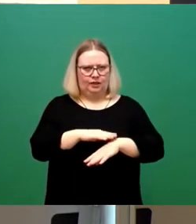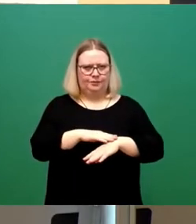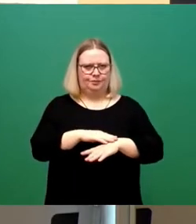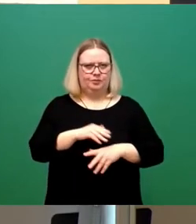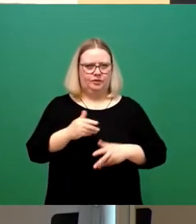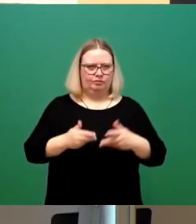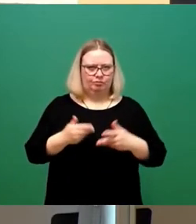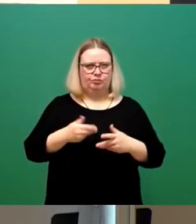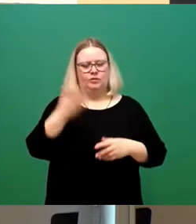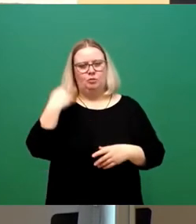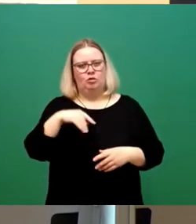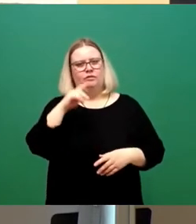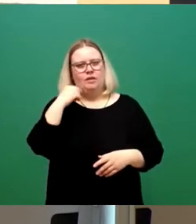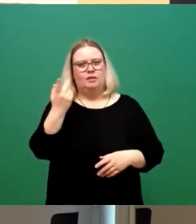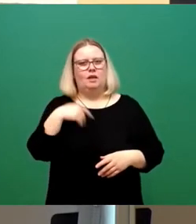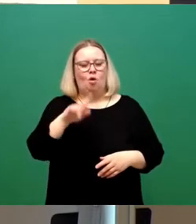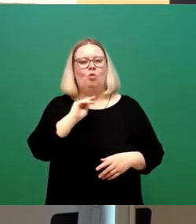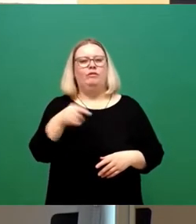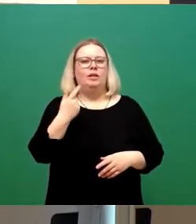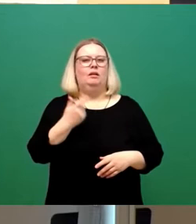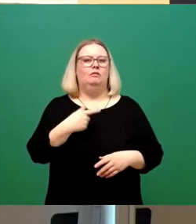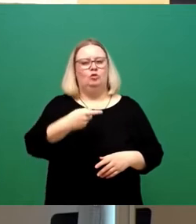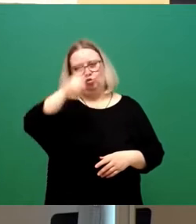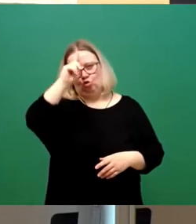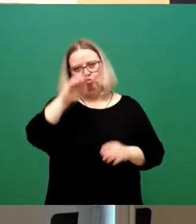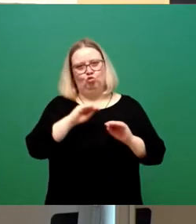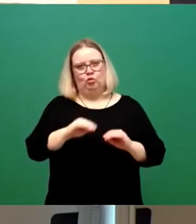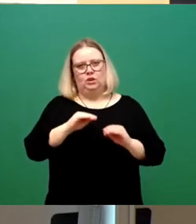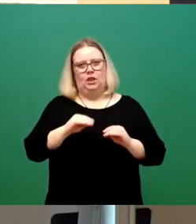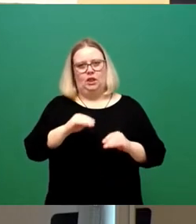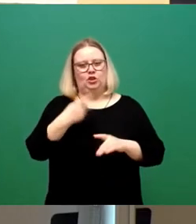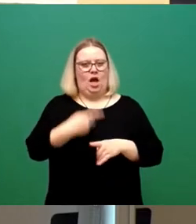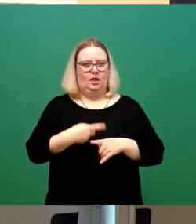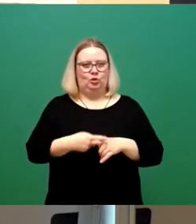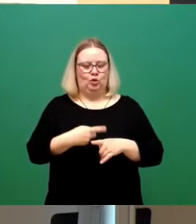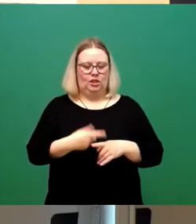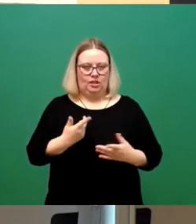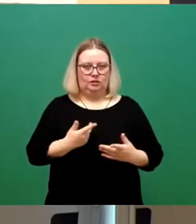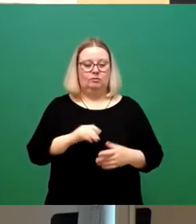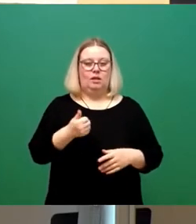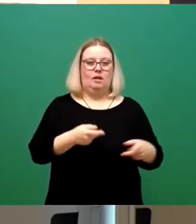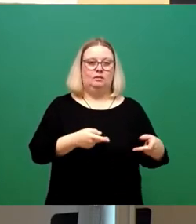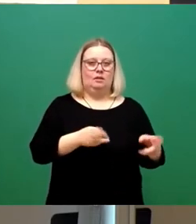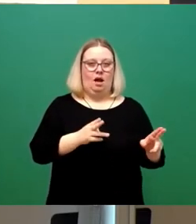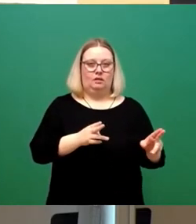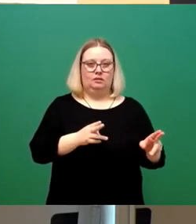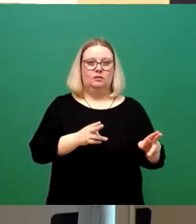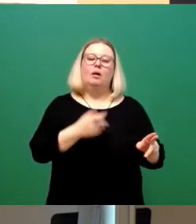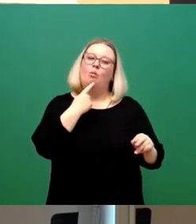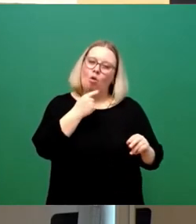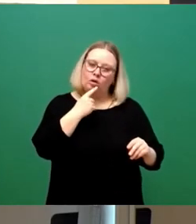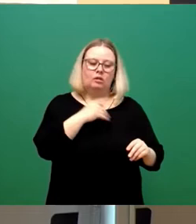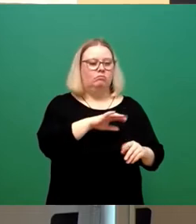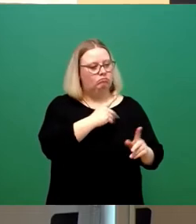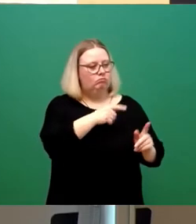aristotelische Drama in fünf Akten behandelt. Das passt hier nämlich ganz gut. Im ersten Akt wurden uns die handelnden Parteien vorgestellt.